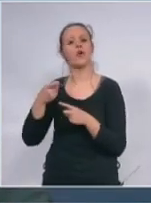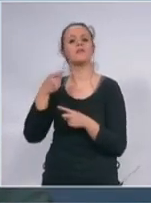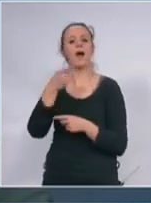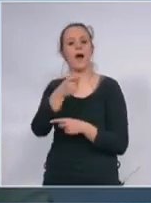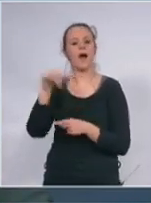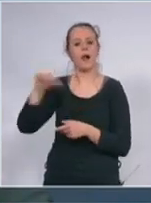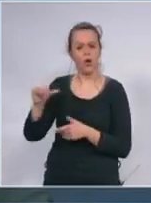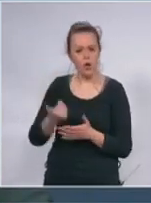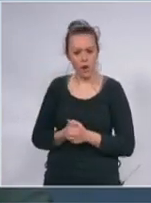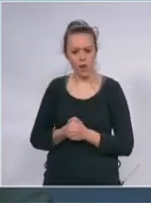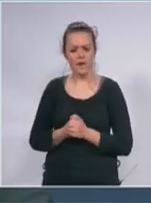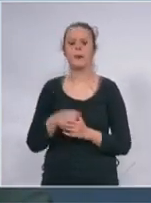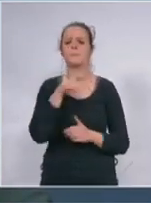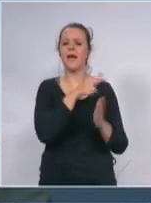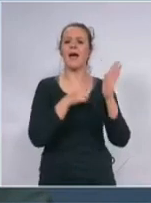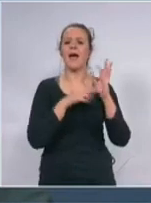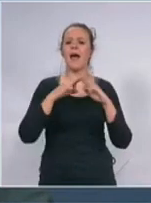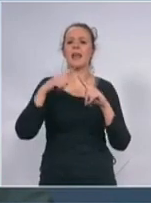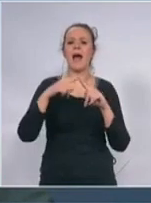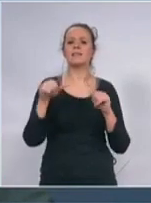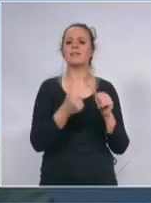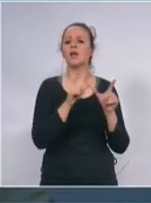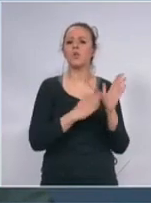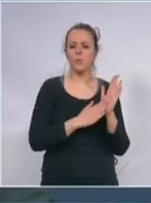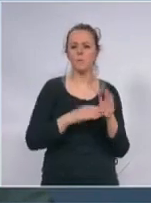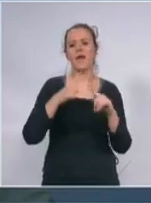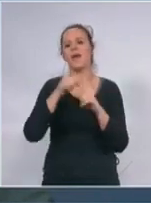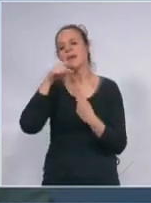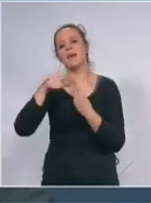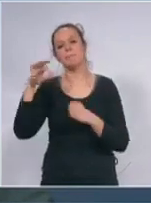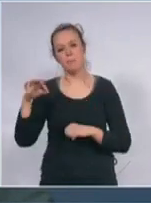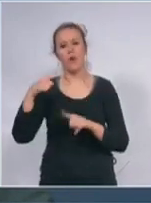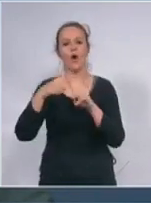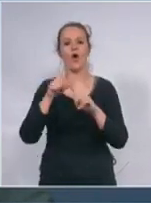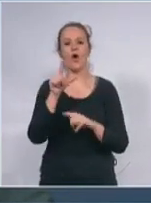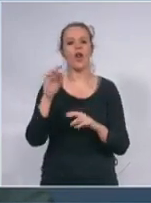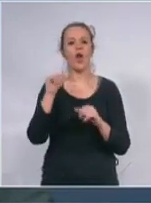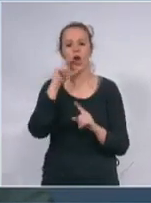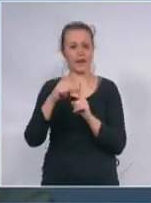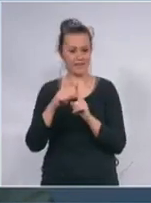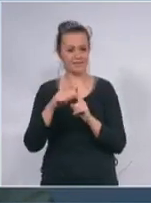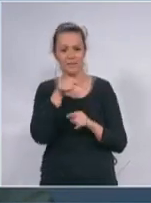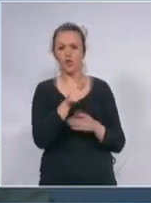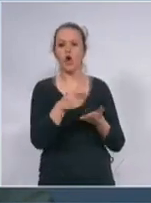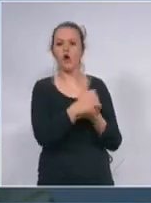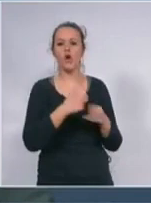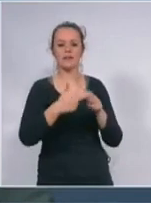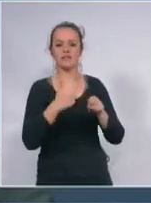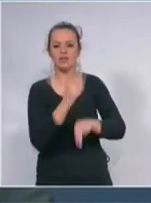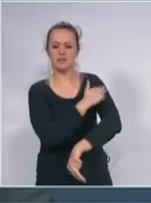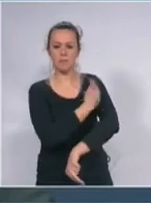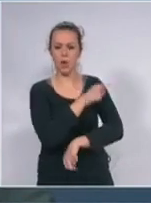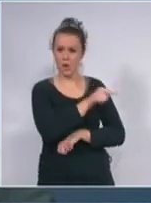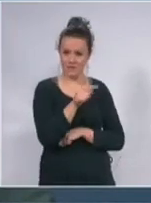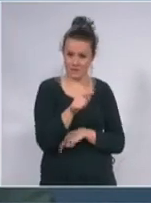proizvodimo natrium hipohlorije za čišćenje bolnice da vam čiste svakih sad dva bolnice da, intenzivno negu na svakih sat a